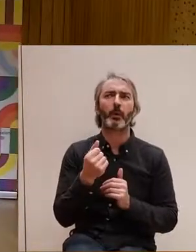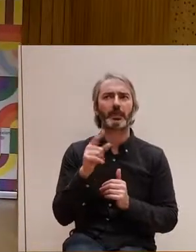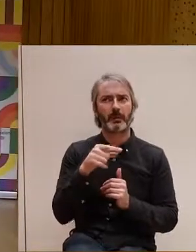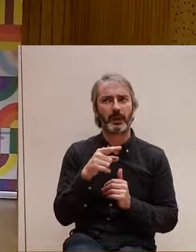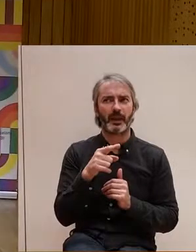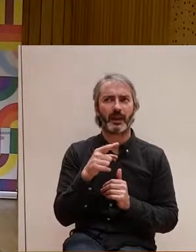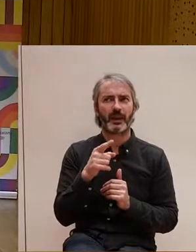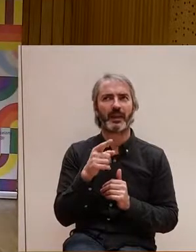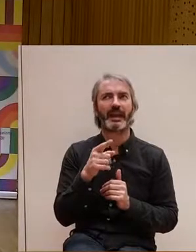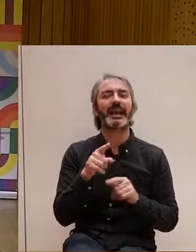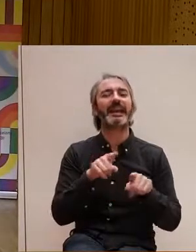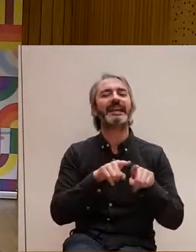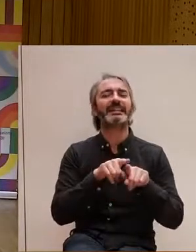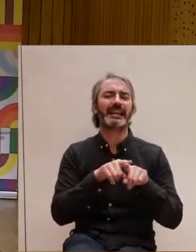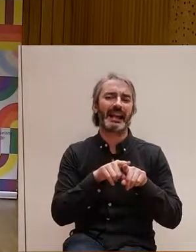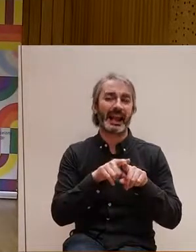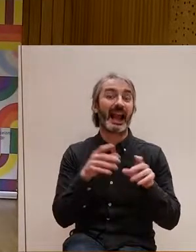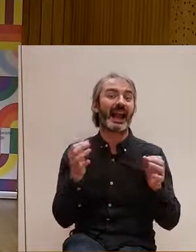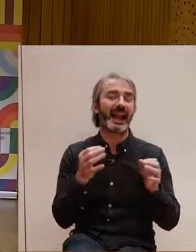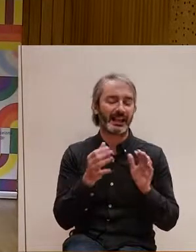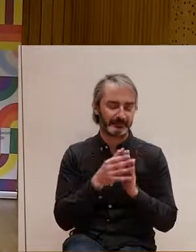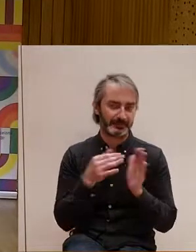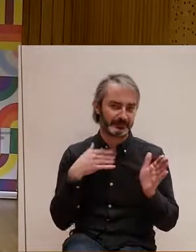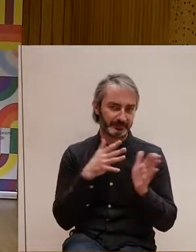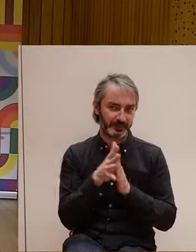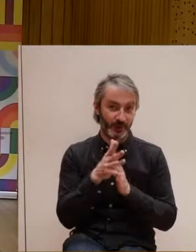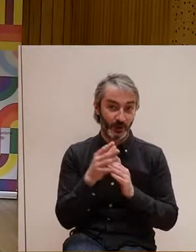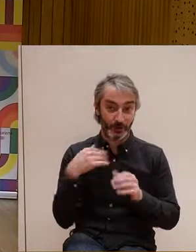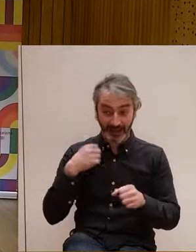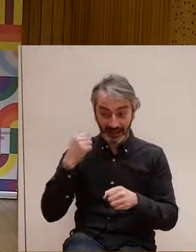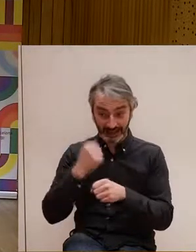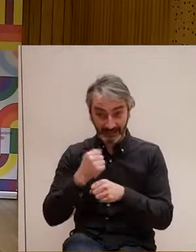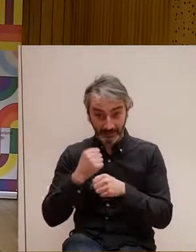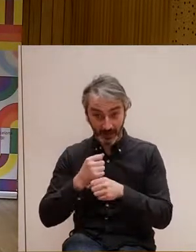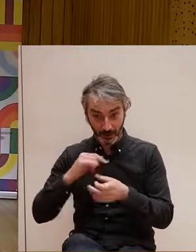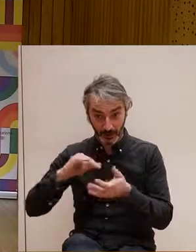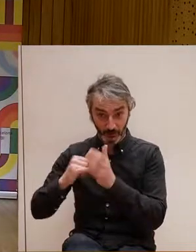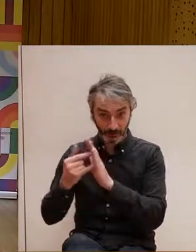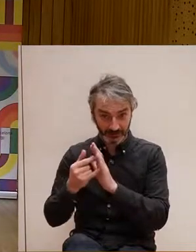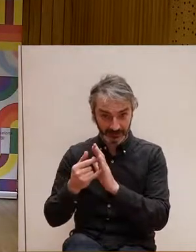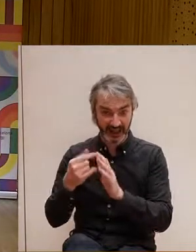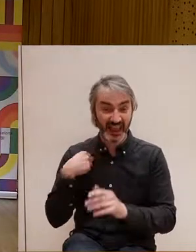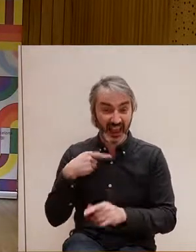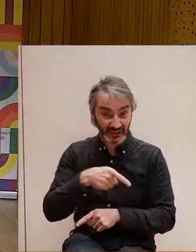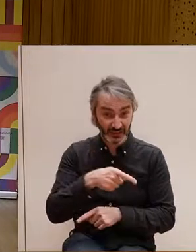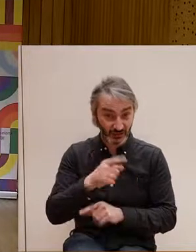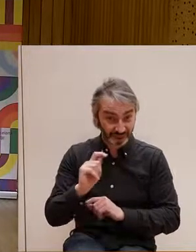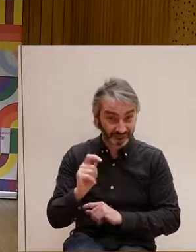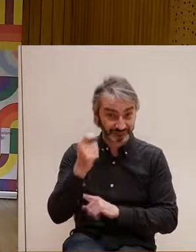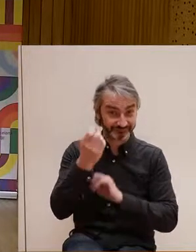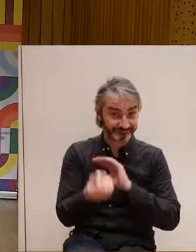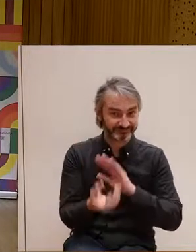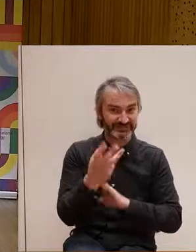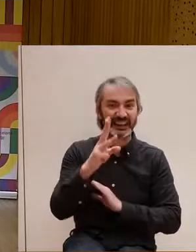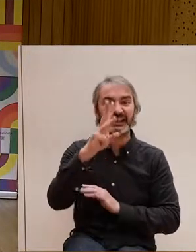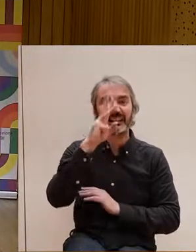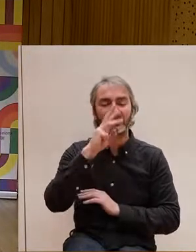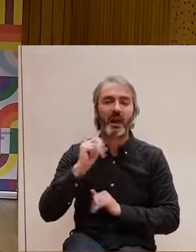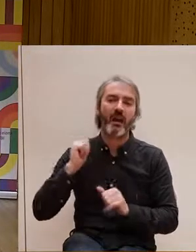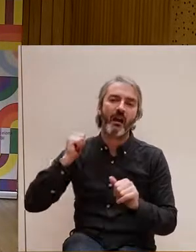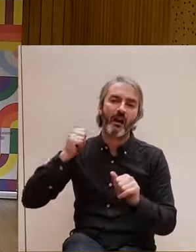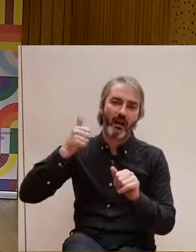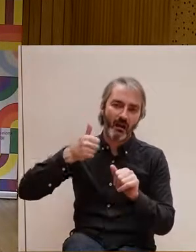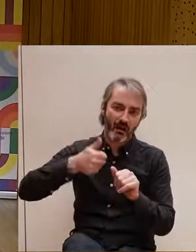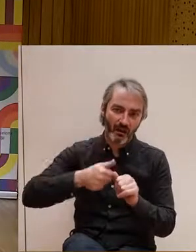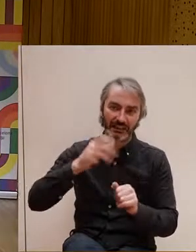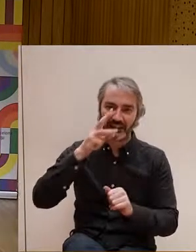a fer un projecte així treballant, és a dir, són tres anys de feina i algun cop que he anat a alguna xerrada que